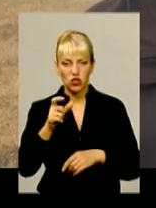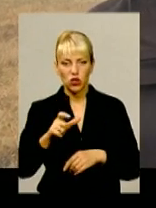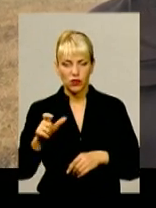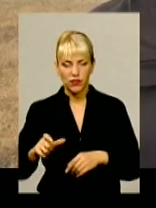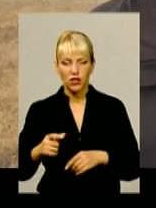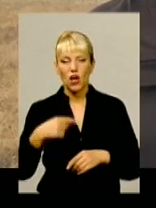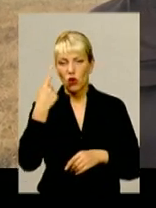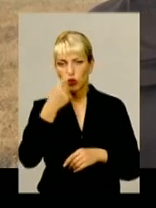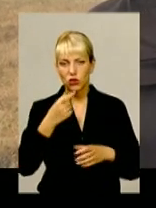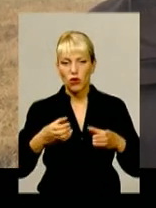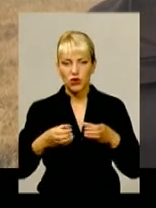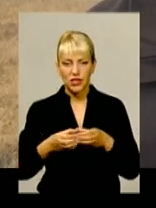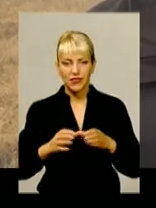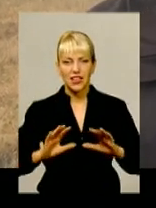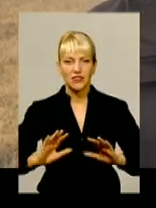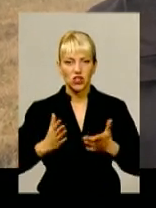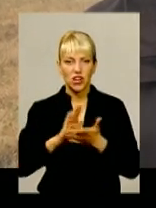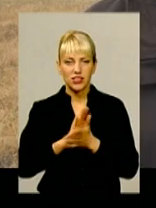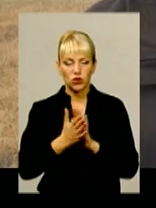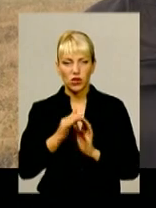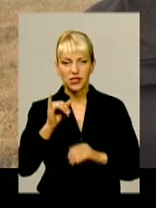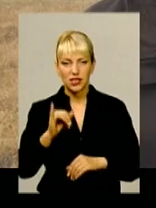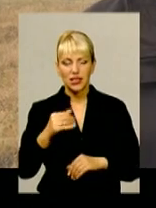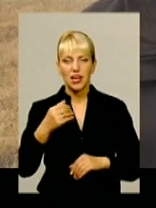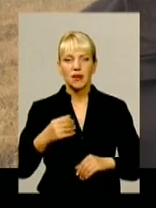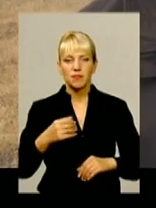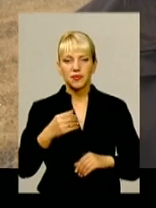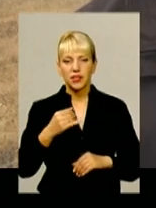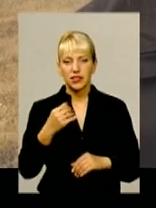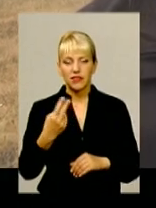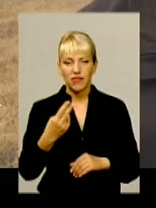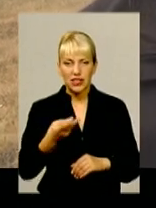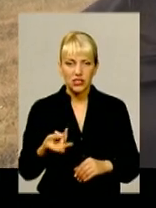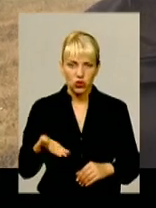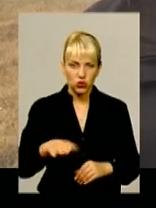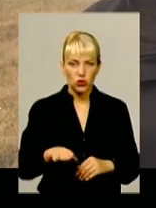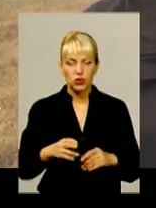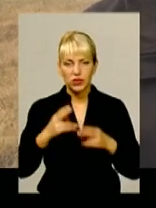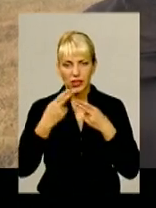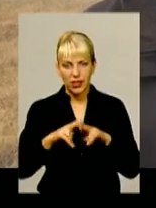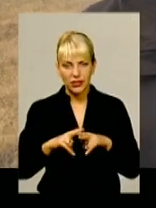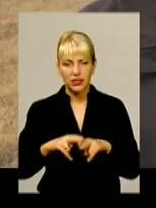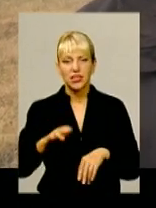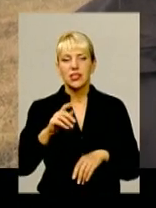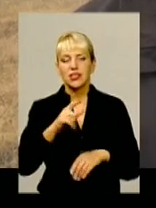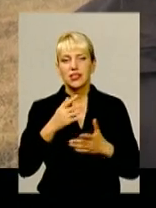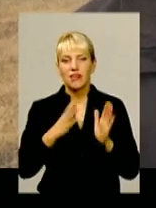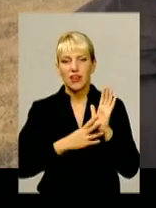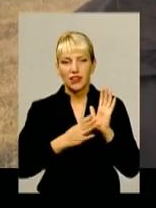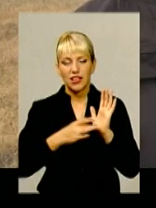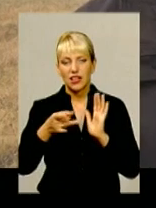складу Державної служби незвичайної ситуації та понад 20 одиниць пожежної та спеціальної техніки з 9 районів